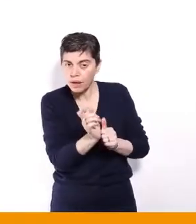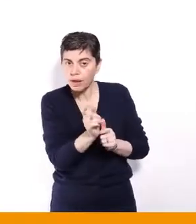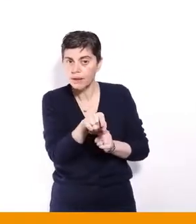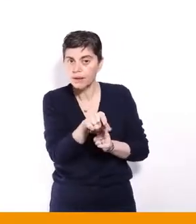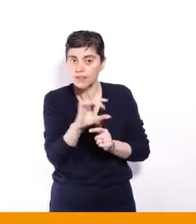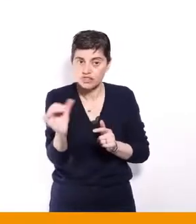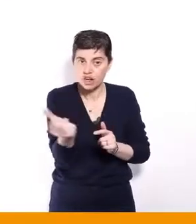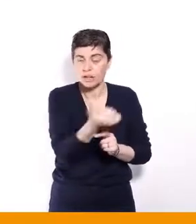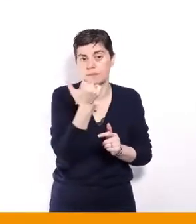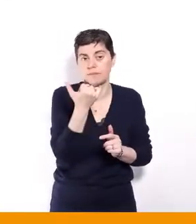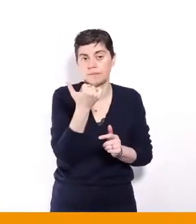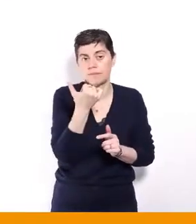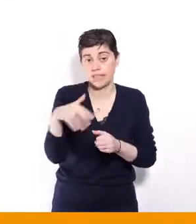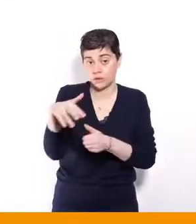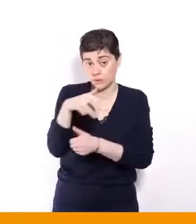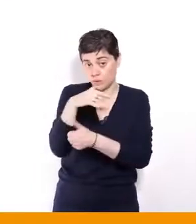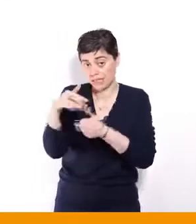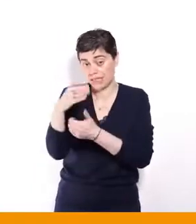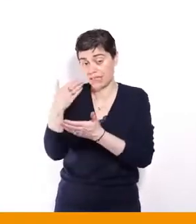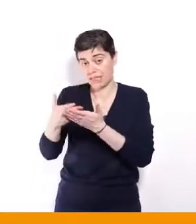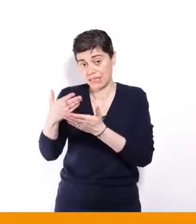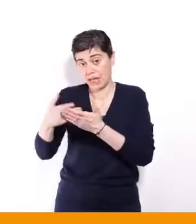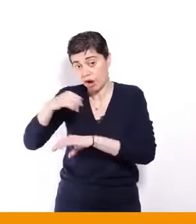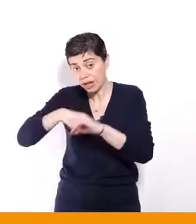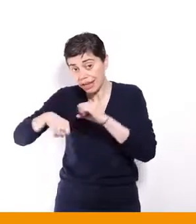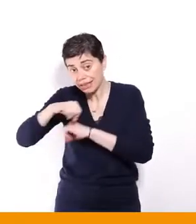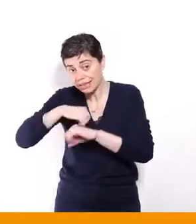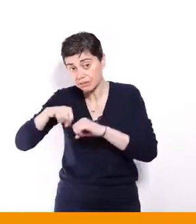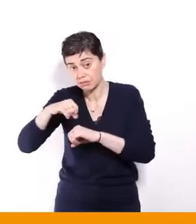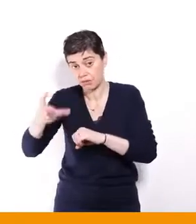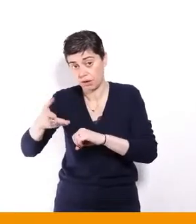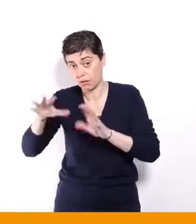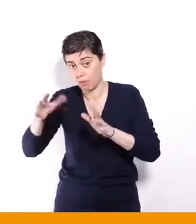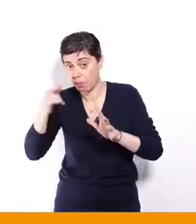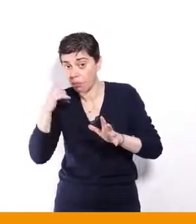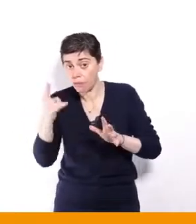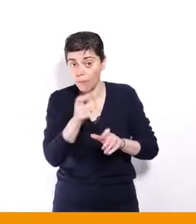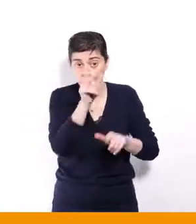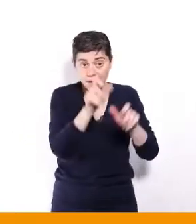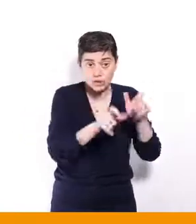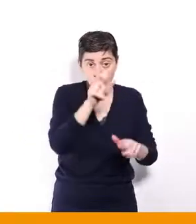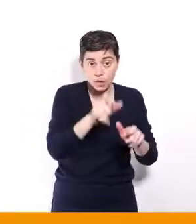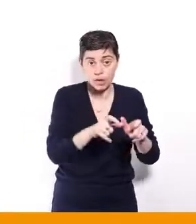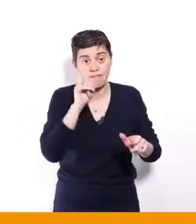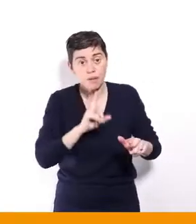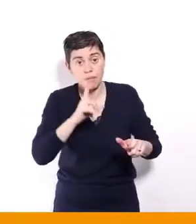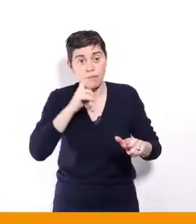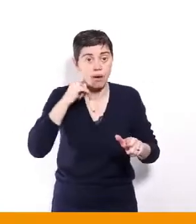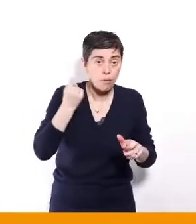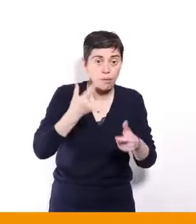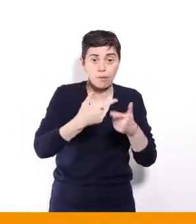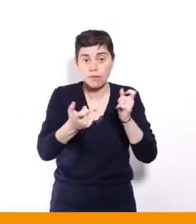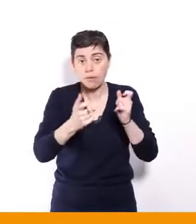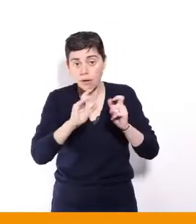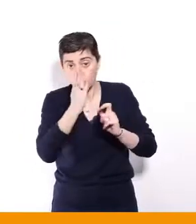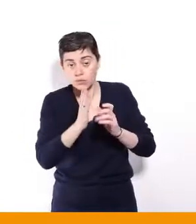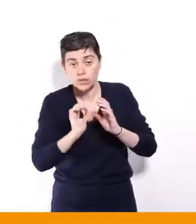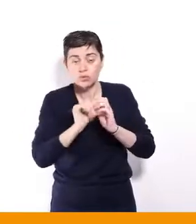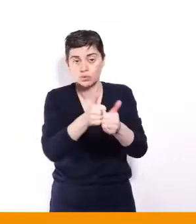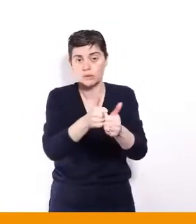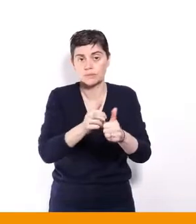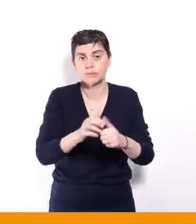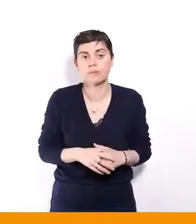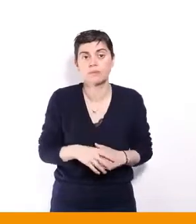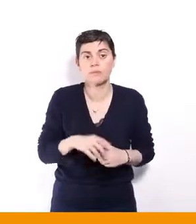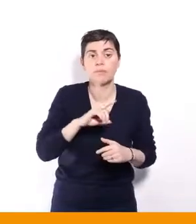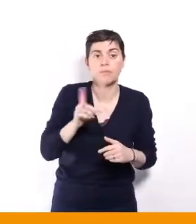de chacun. Et on pense que la société, elle devrait être d'abord organisée pour répondre aux besoins et aux intérêts des femmes et des hommes qui la composent, pas pour